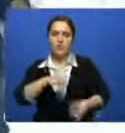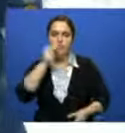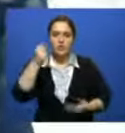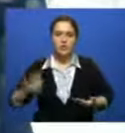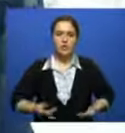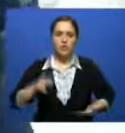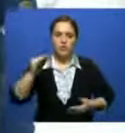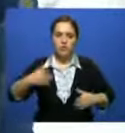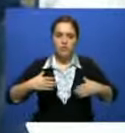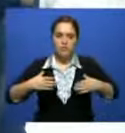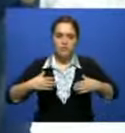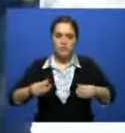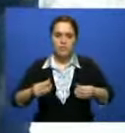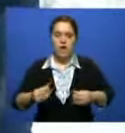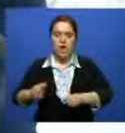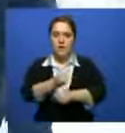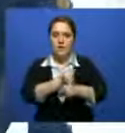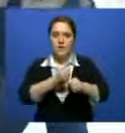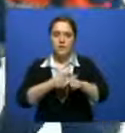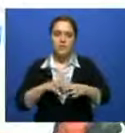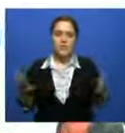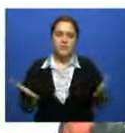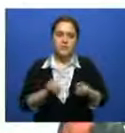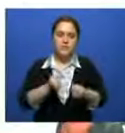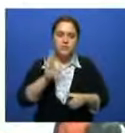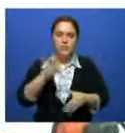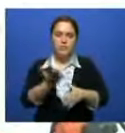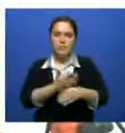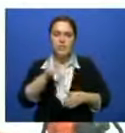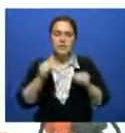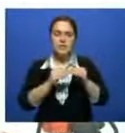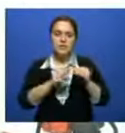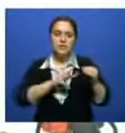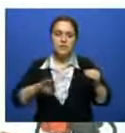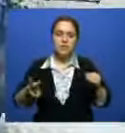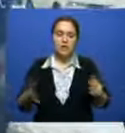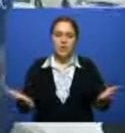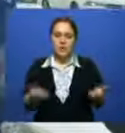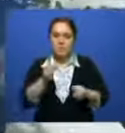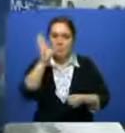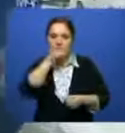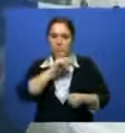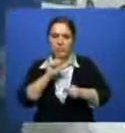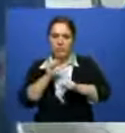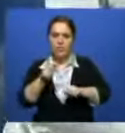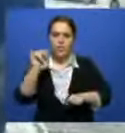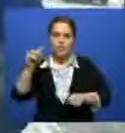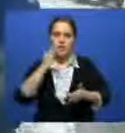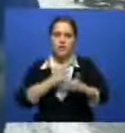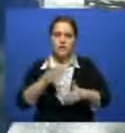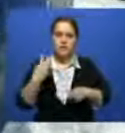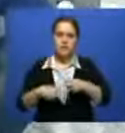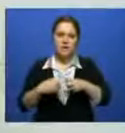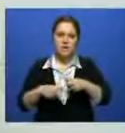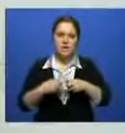его полностью придавило мотором. Без помощи спасателей не обойтись. В течение 10 минут пострадавшего извлекают из машины. У него множественные открытые